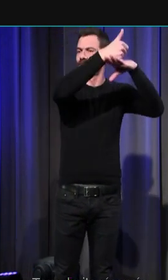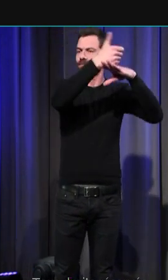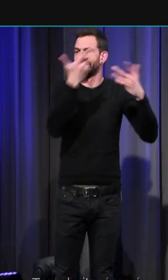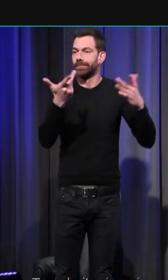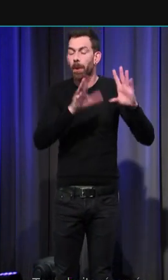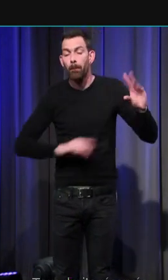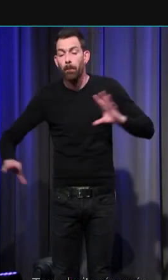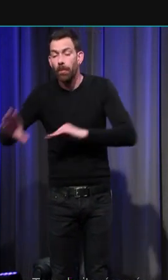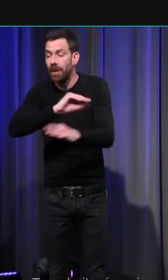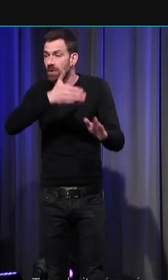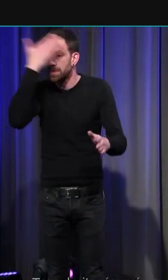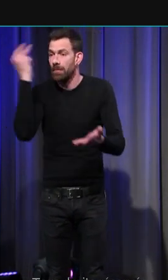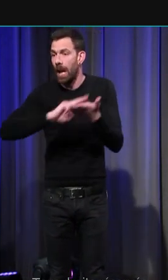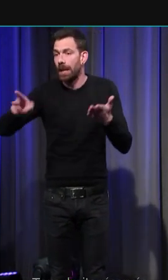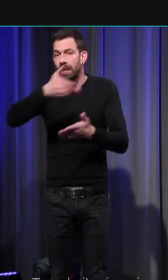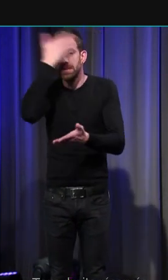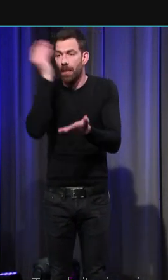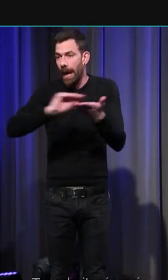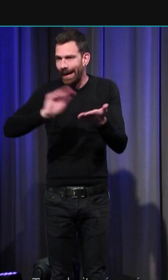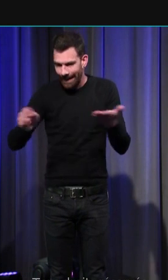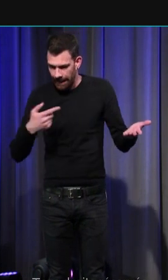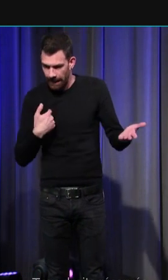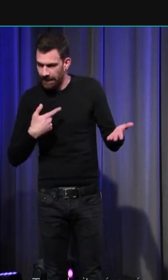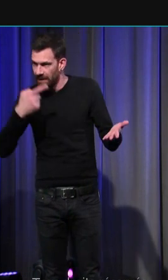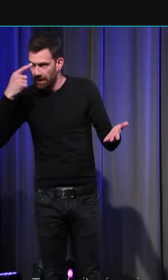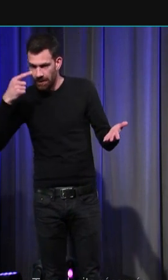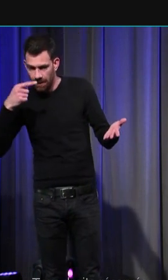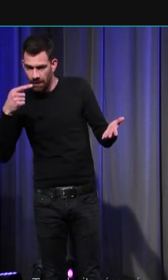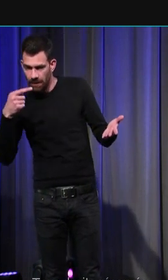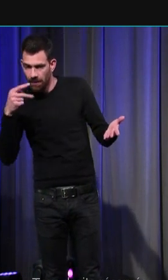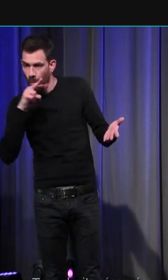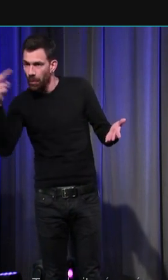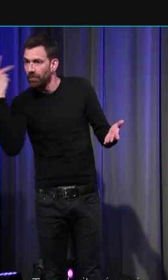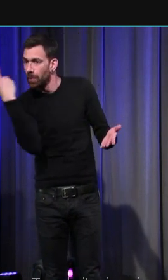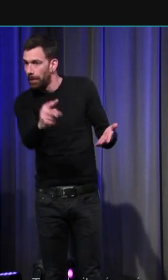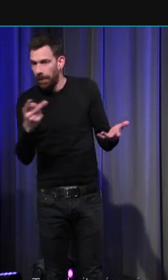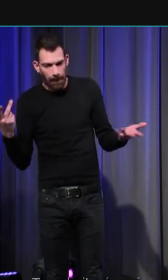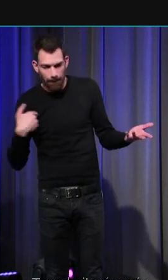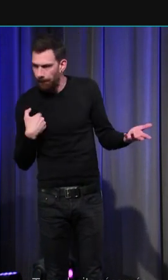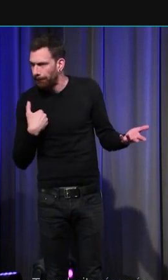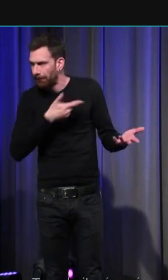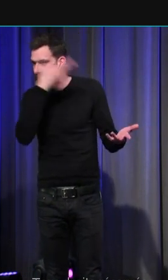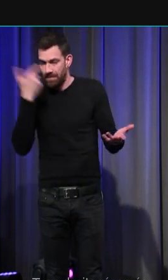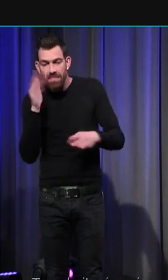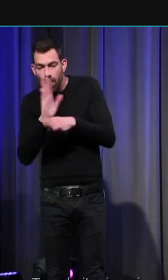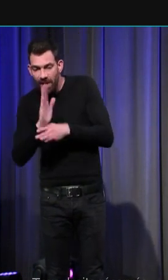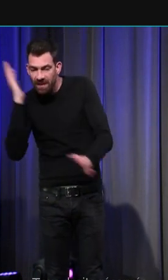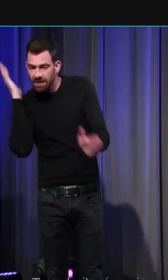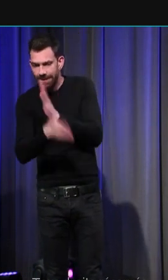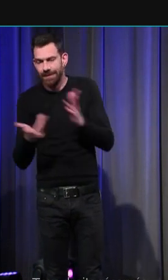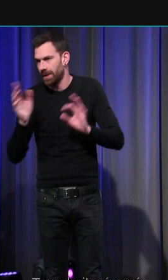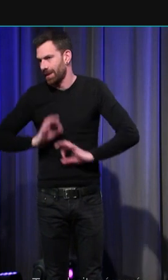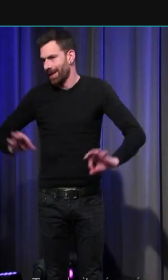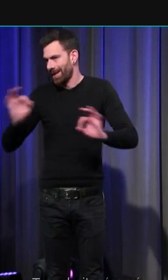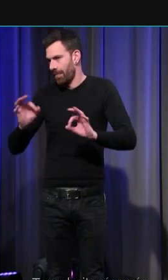masses illettrées n'écrivent pas et donc nous n'avons aucun accès direct à leur témoignage en tout cas par